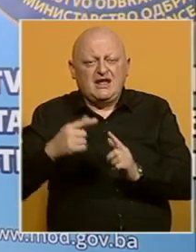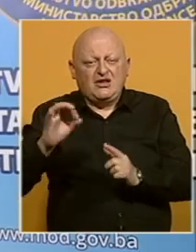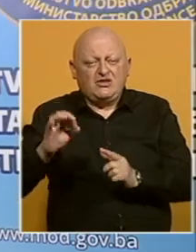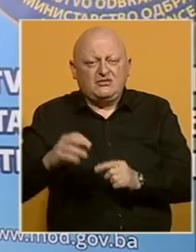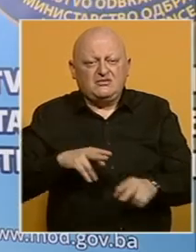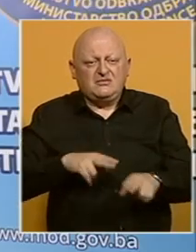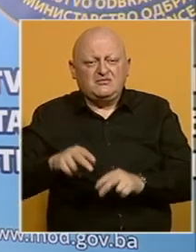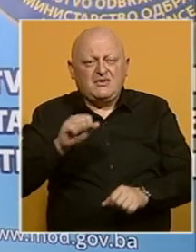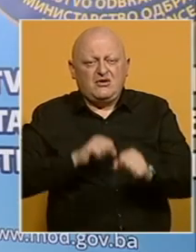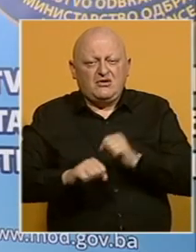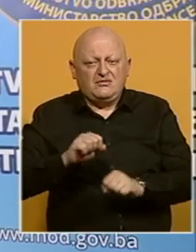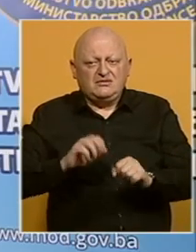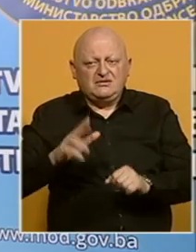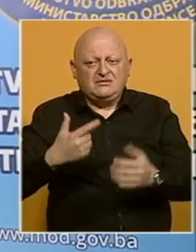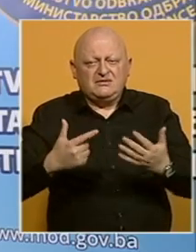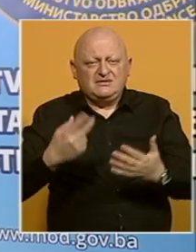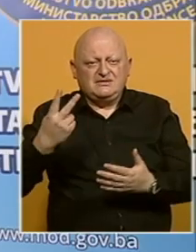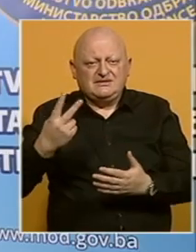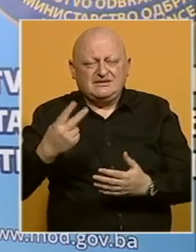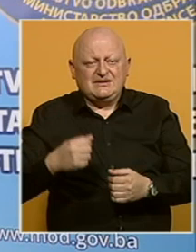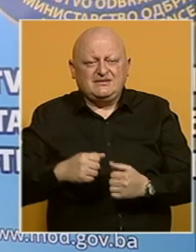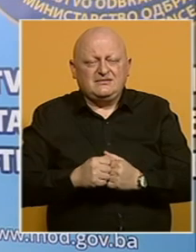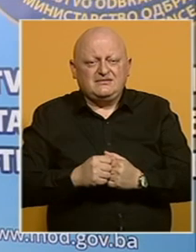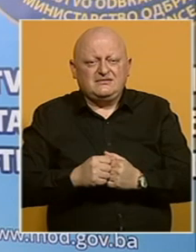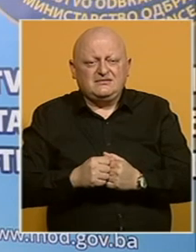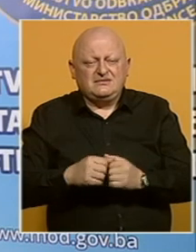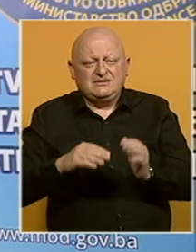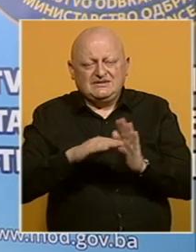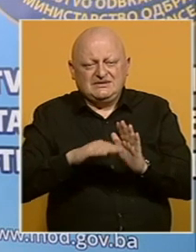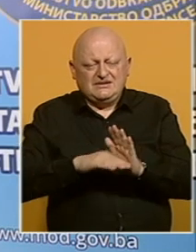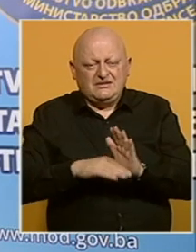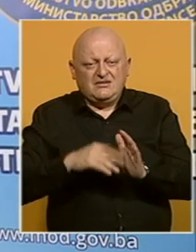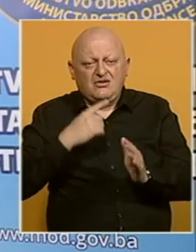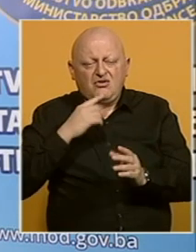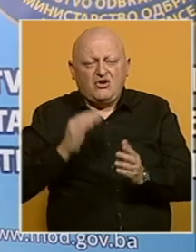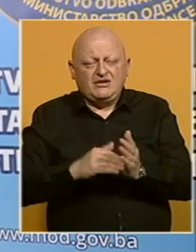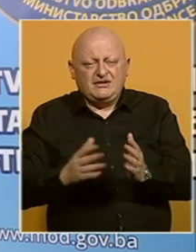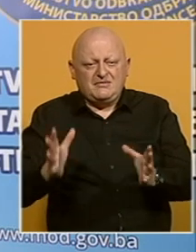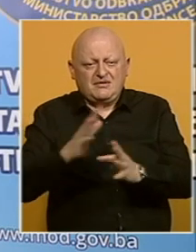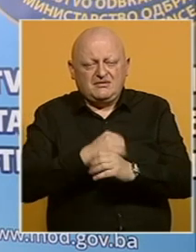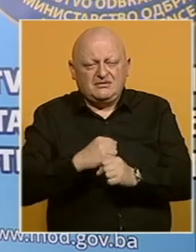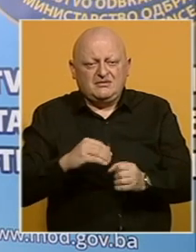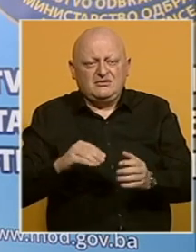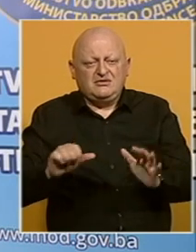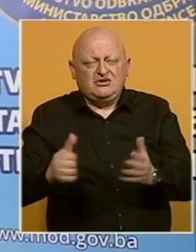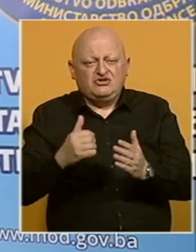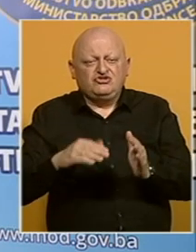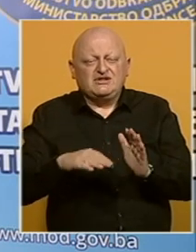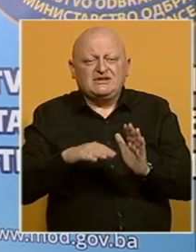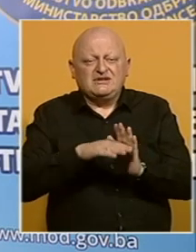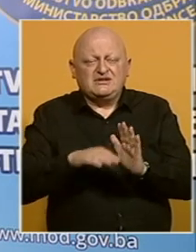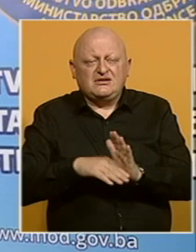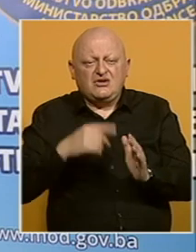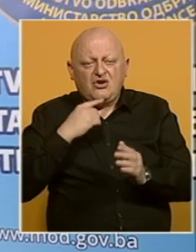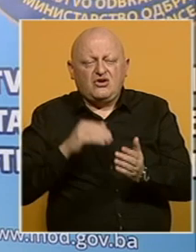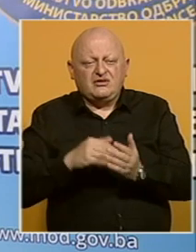Ministarstvo odbrane je imalo 72 zadatka koja treba realizovati, imalo je 16 zadataka na